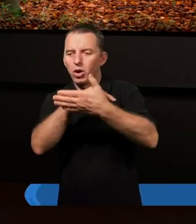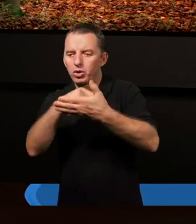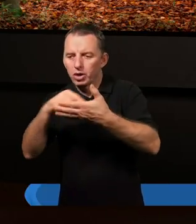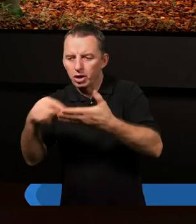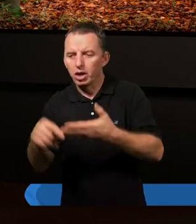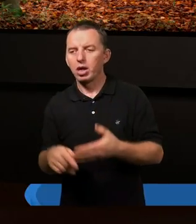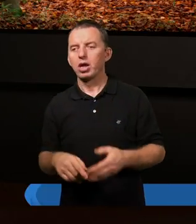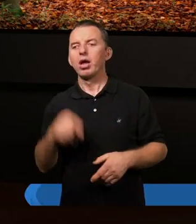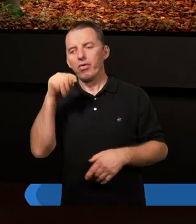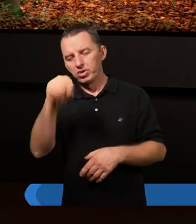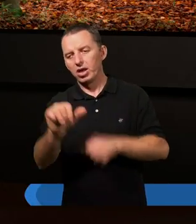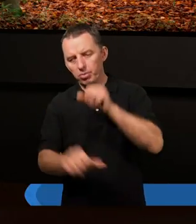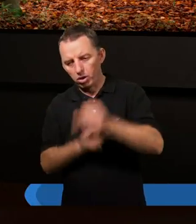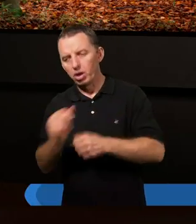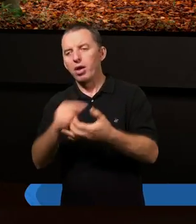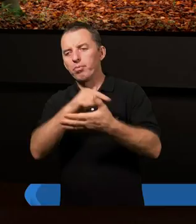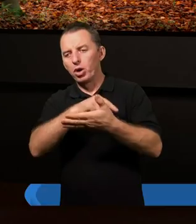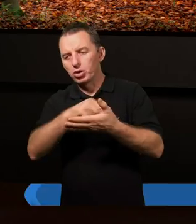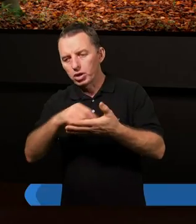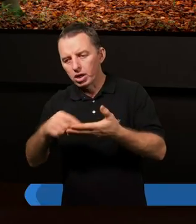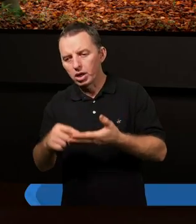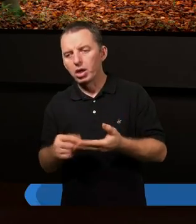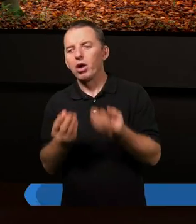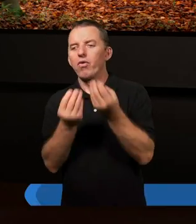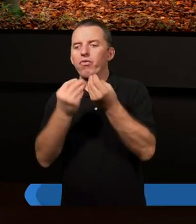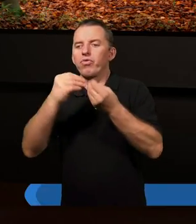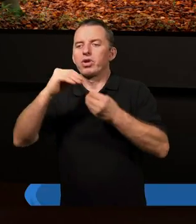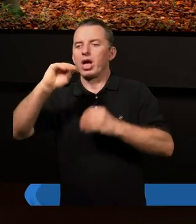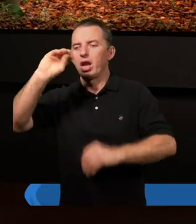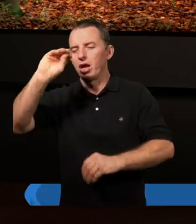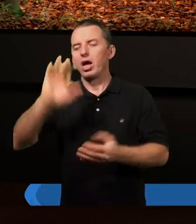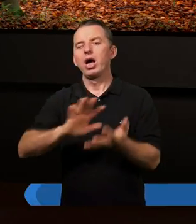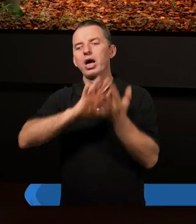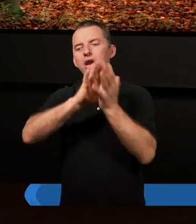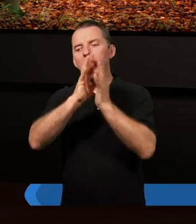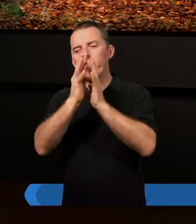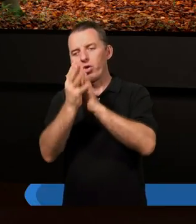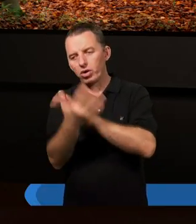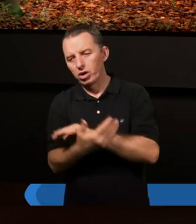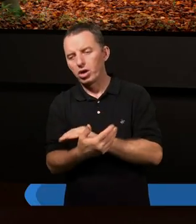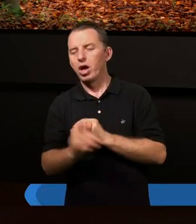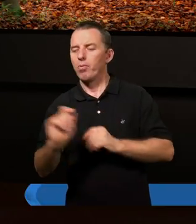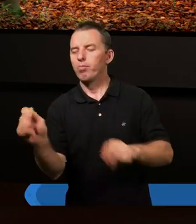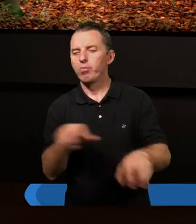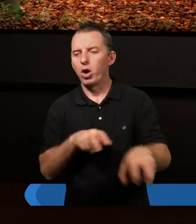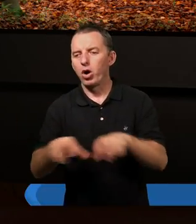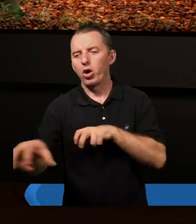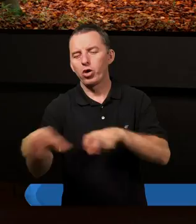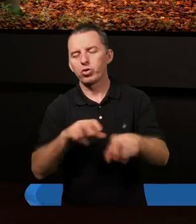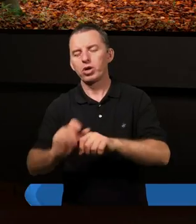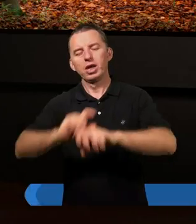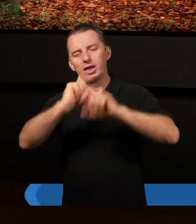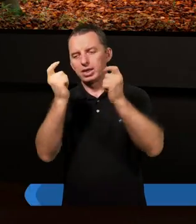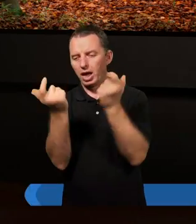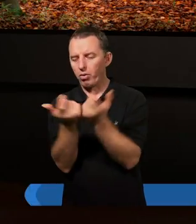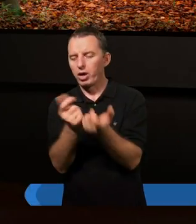i w tym roku szczególnie podkreślamy wielką reformację, poruszenie całego